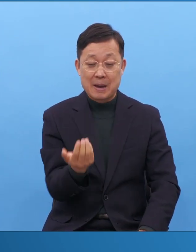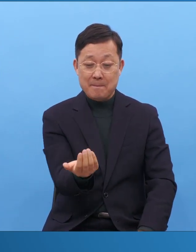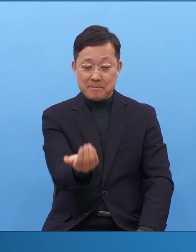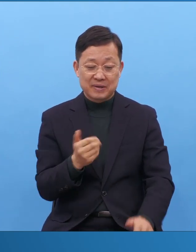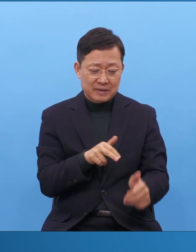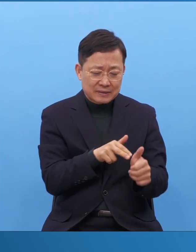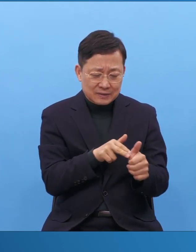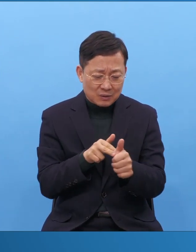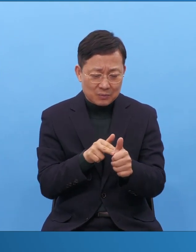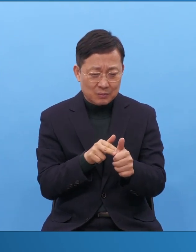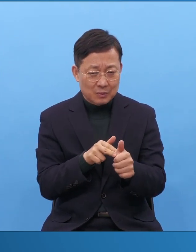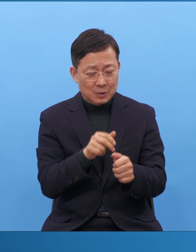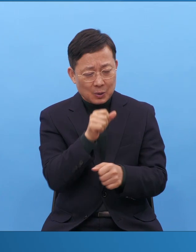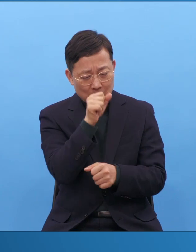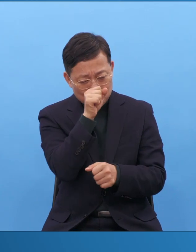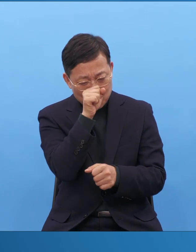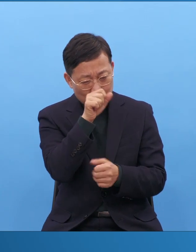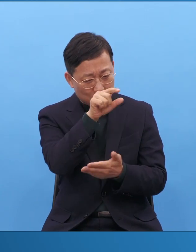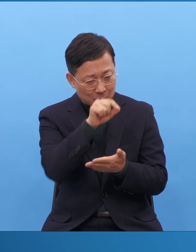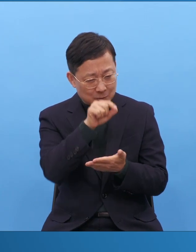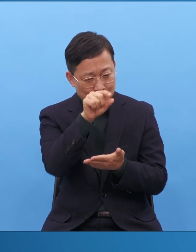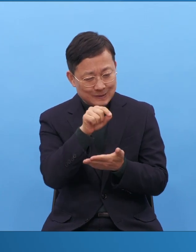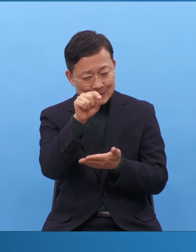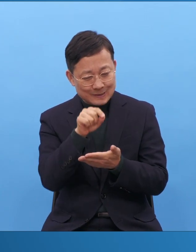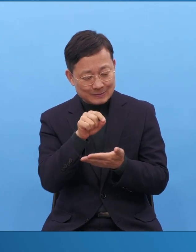저런 좋은 것만 이렇게 수집을 하죠.